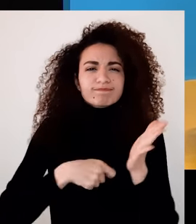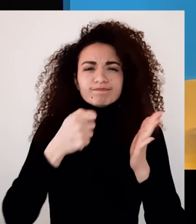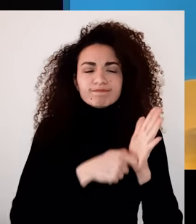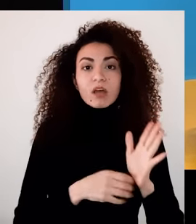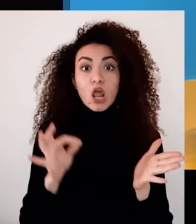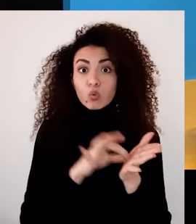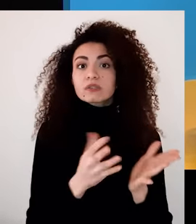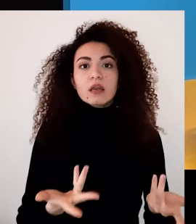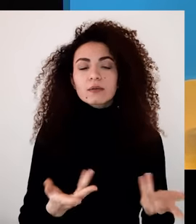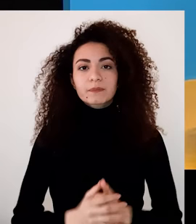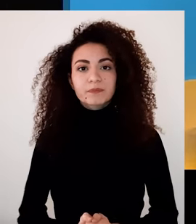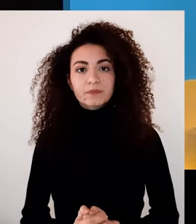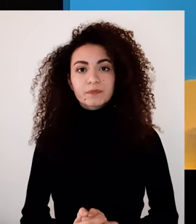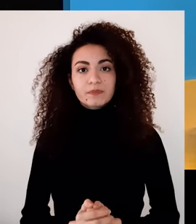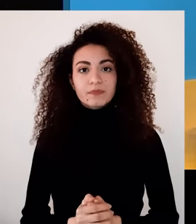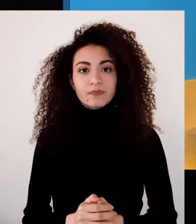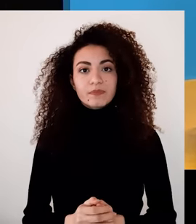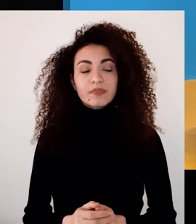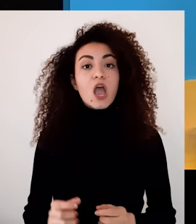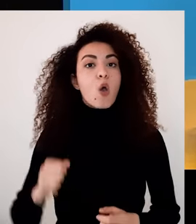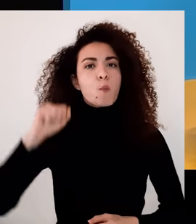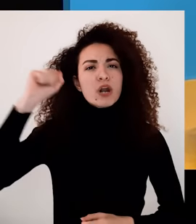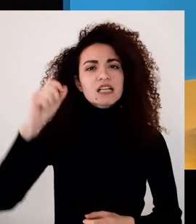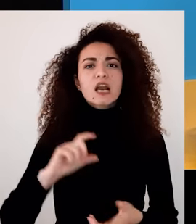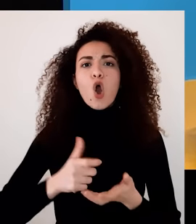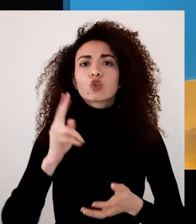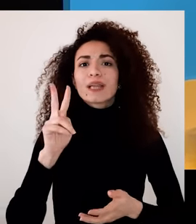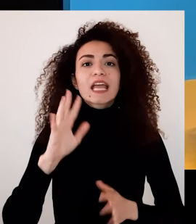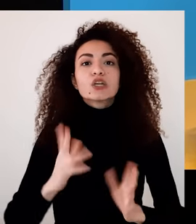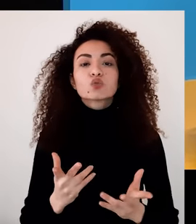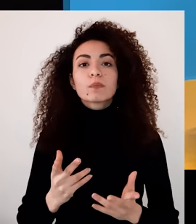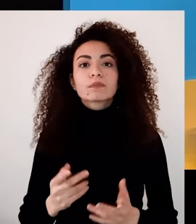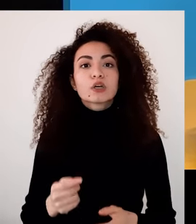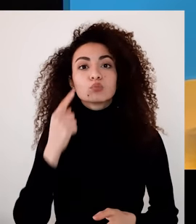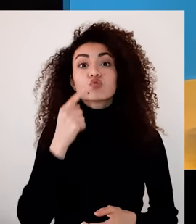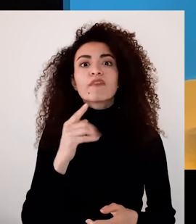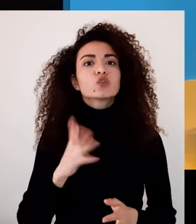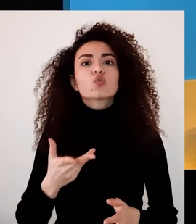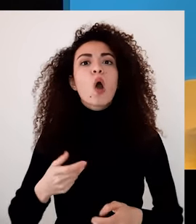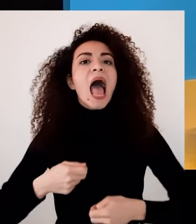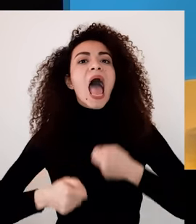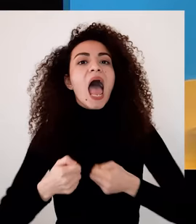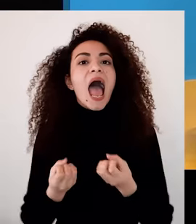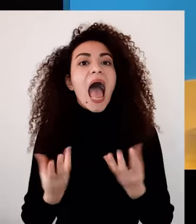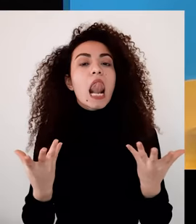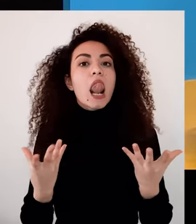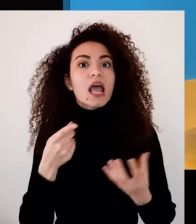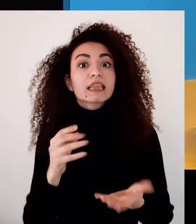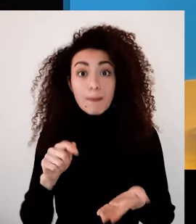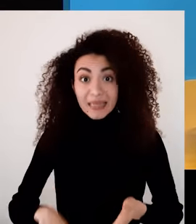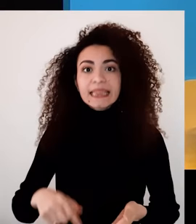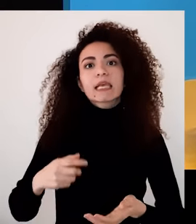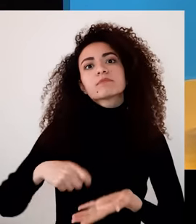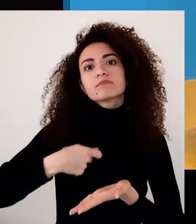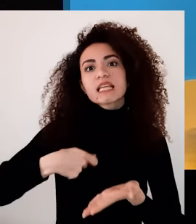وإمكانياتك لترجيح حصولها وهون ندخل بالخطوة الثانية للمناصرة وهي التعريف بالحل اللي بدك